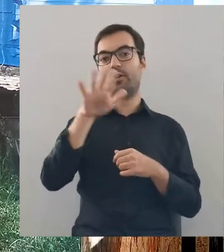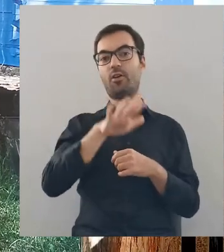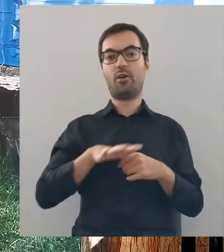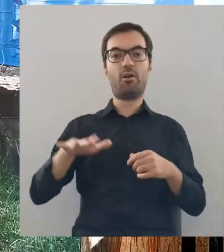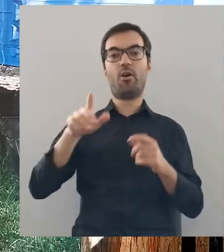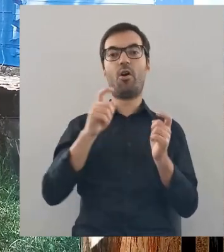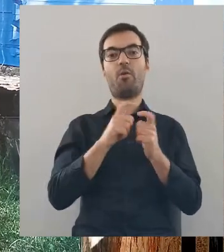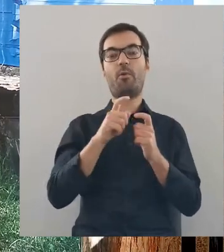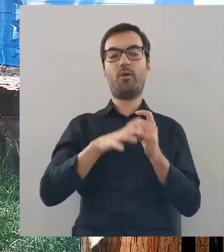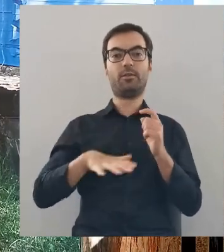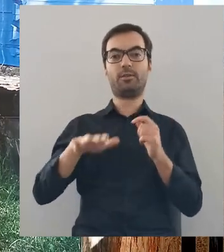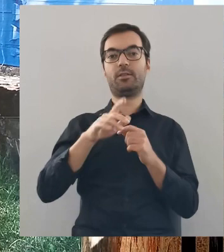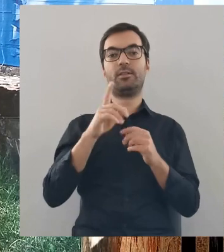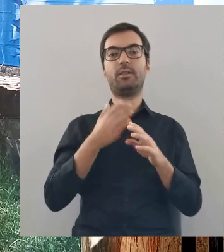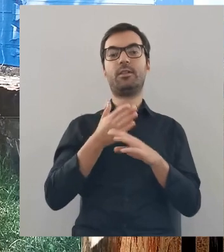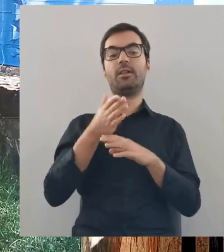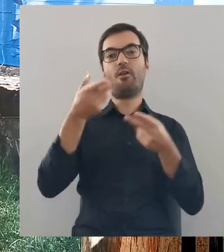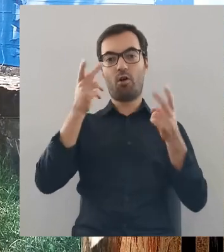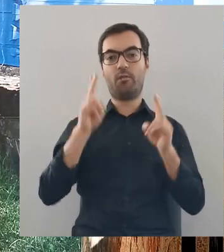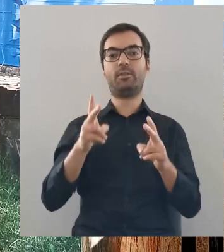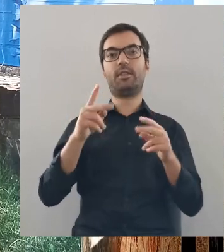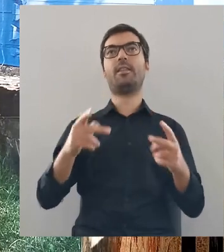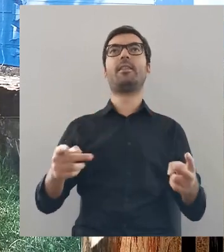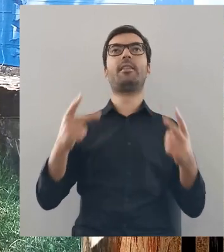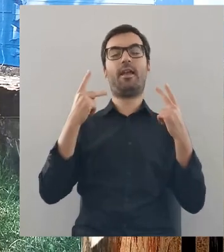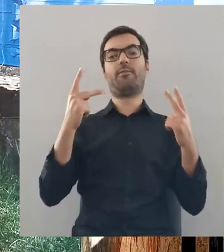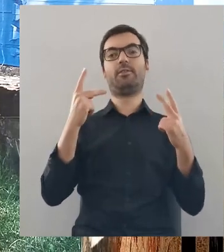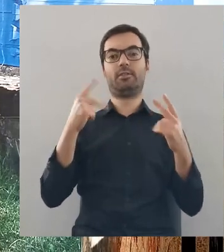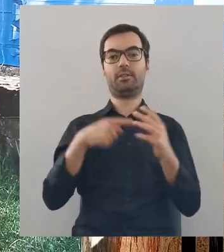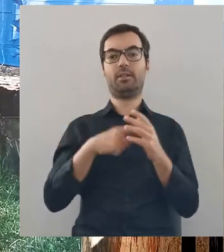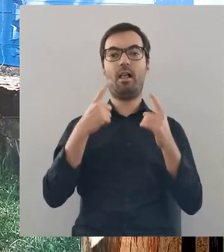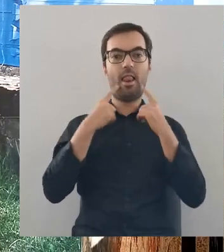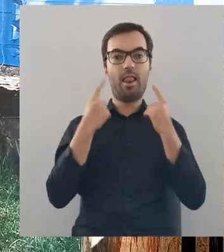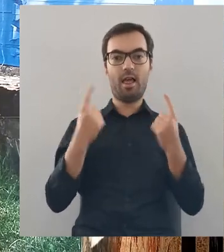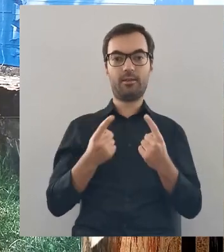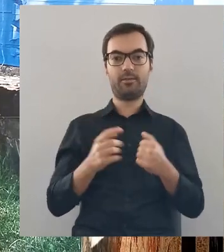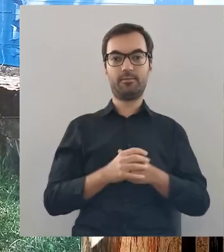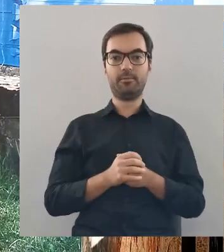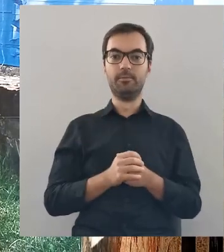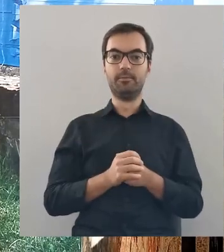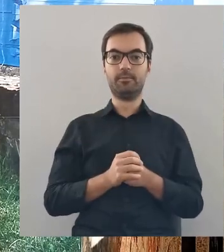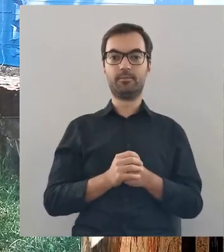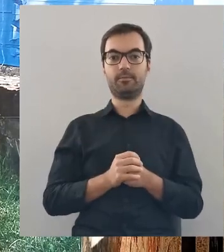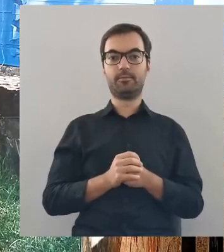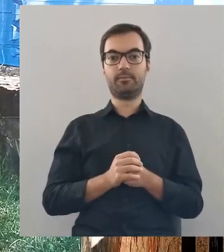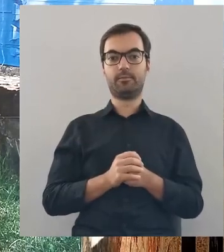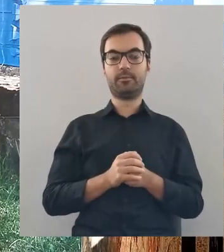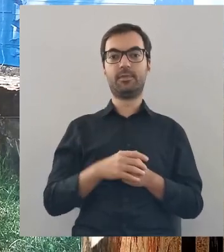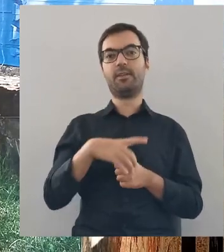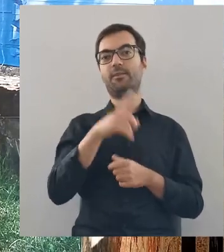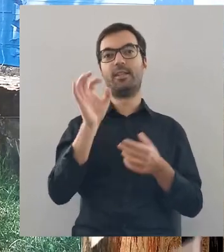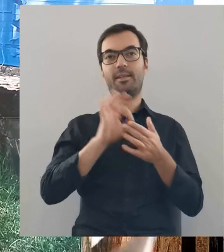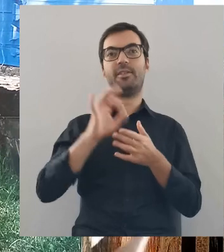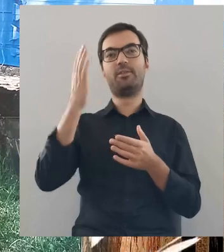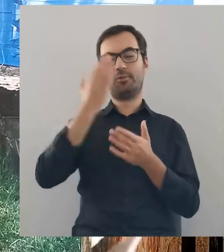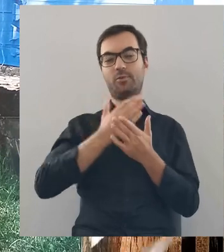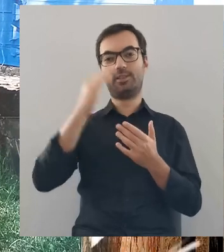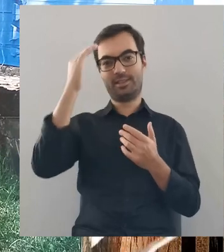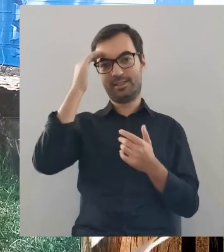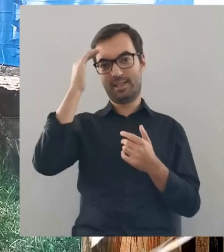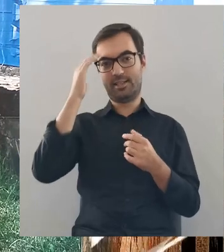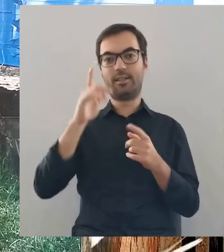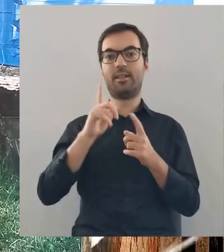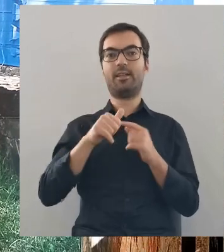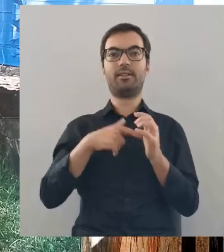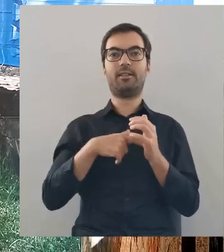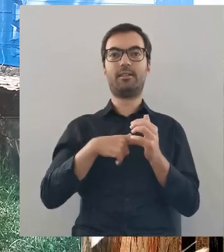Rozejrzyjmy się jeszcze wokoło, zanim przejdziemy do tej finalnej i najważniejszej legendy, którą pewnie Państwo